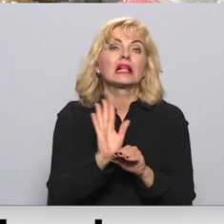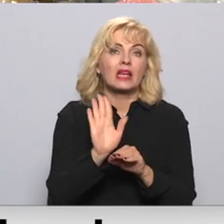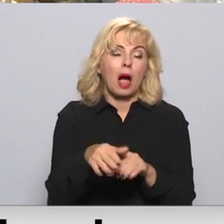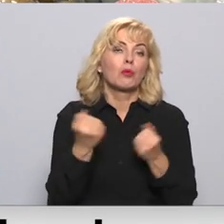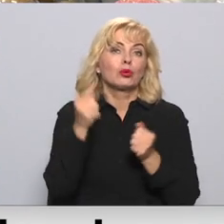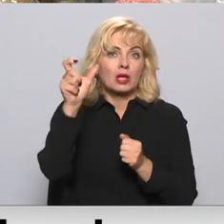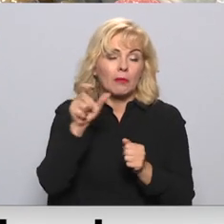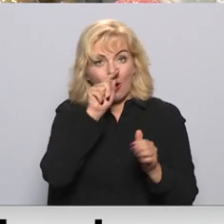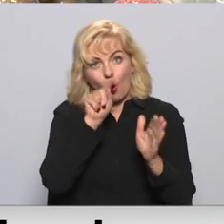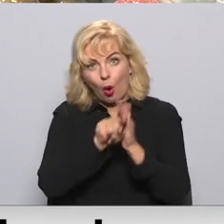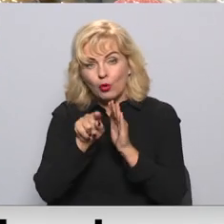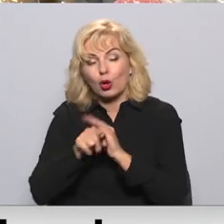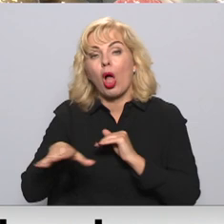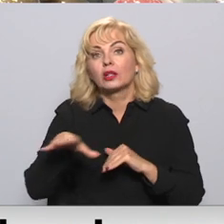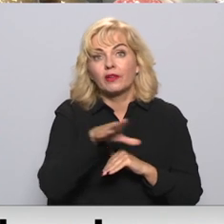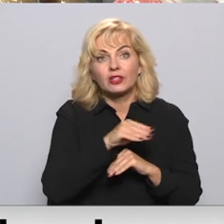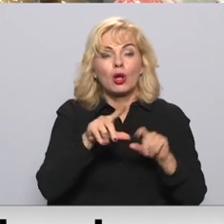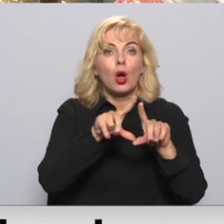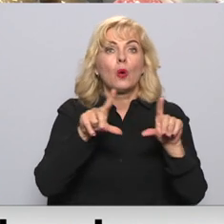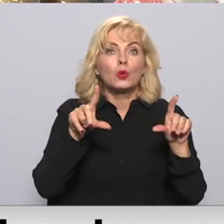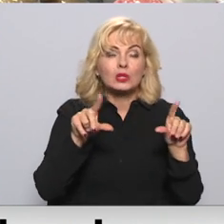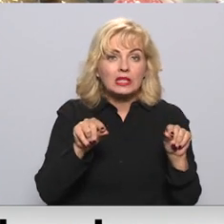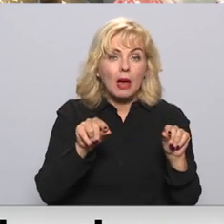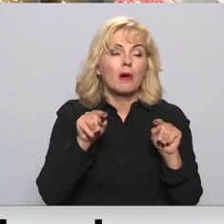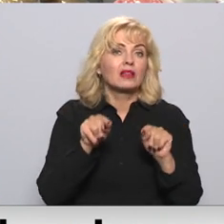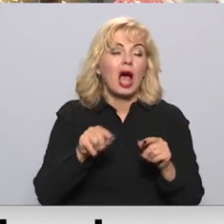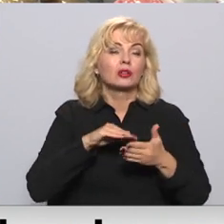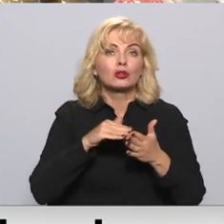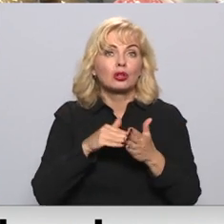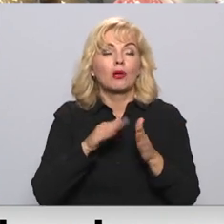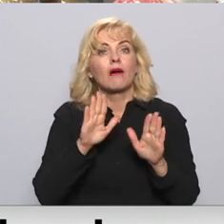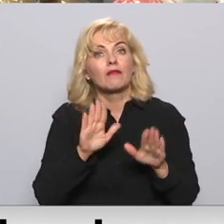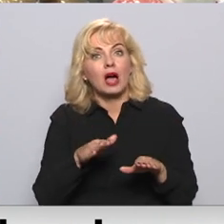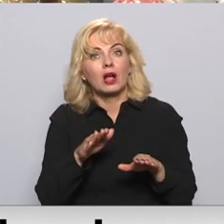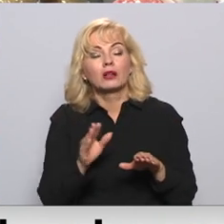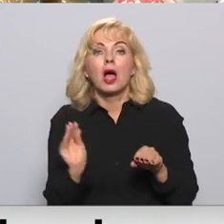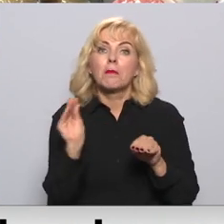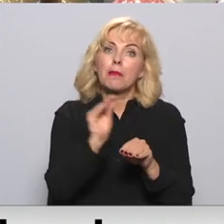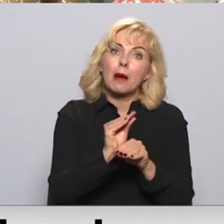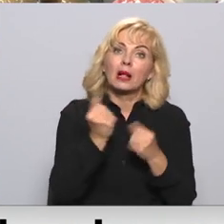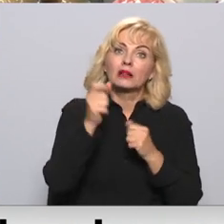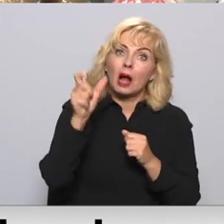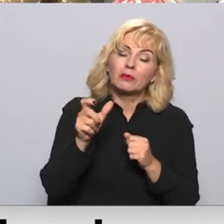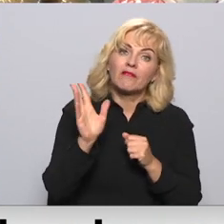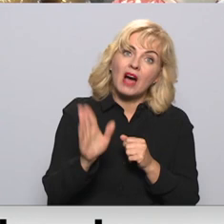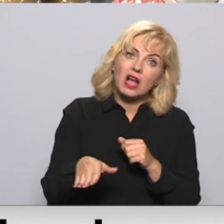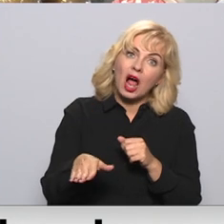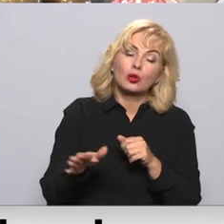lai viņš var kontrolēt visu un uzņēmums pašlaik no tādā situācijā, kad viņš varētu to vēl viens papildus darbinieku norganizēt.